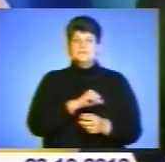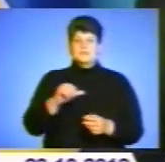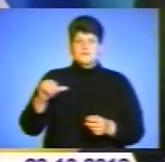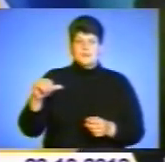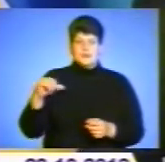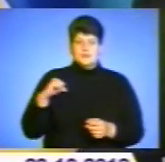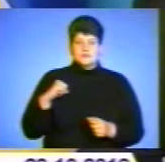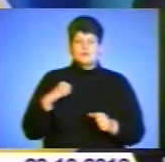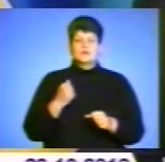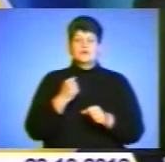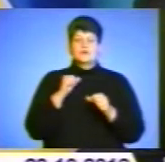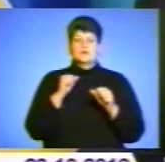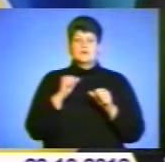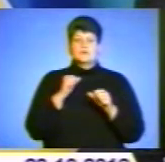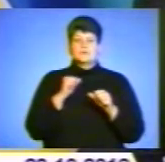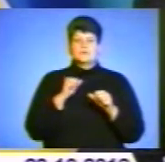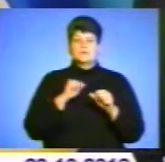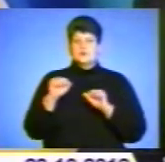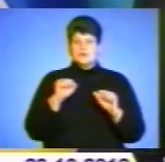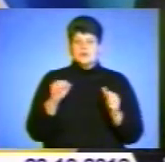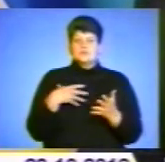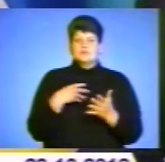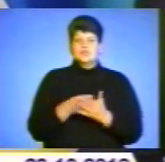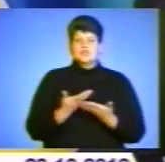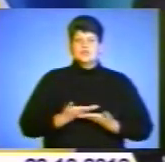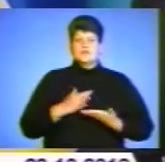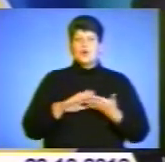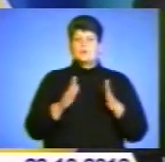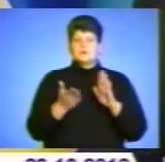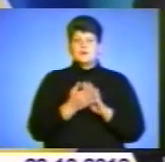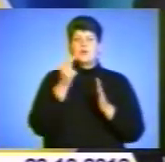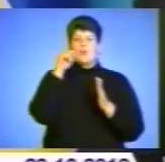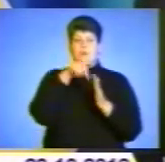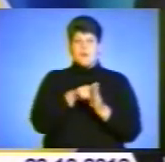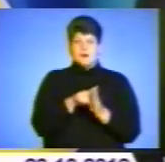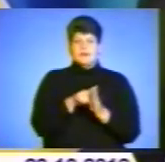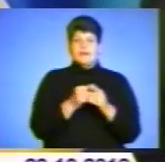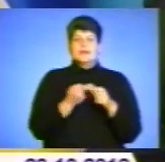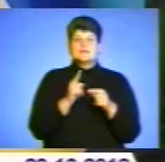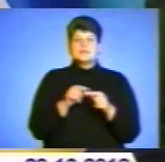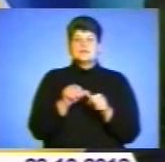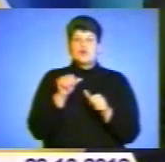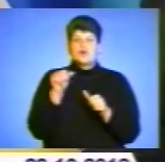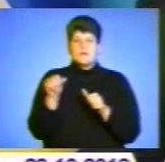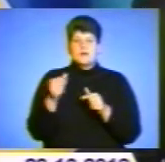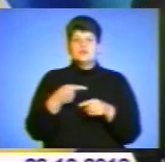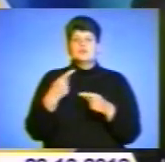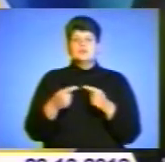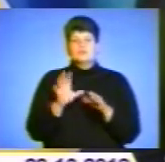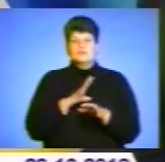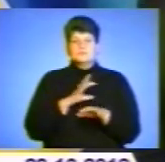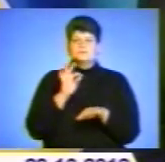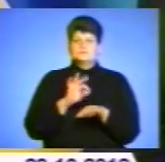справитися з життєвими обставинами, які вони потрапили. Це, зокрема, і через хворобу